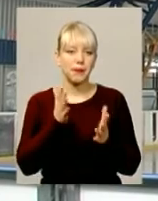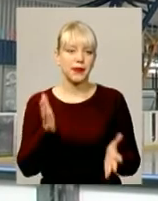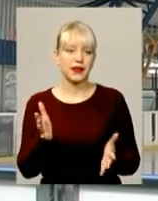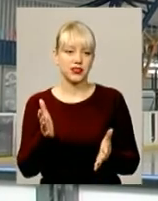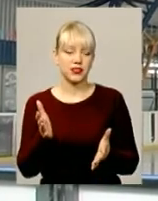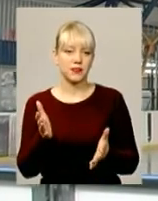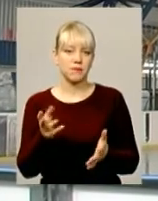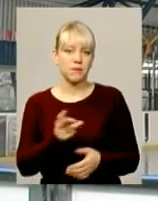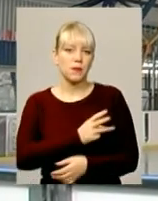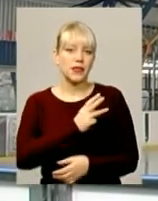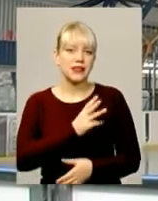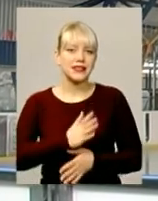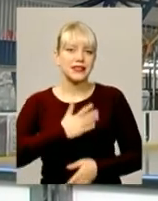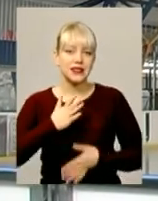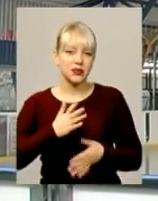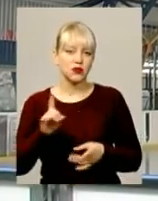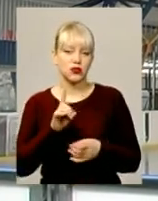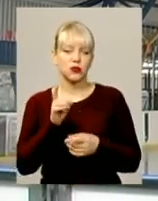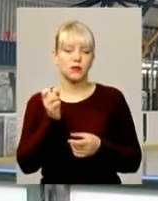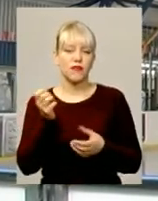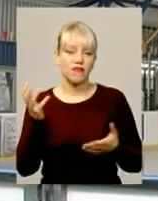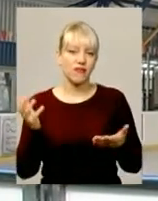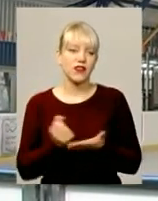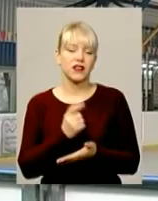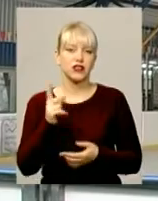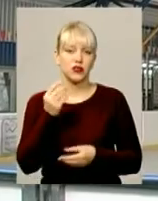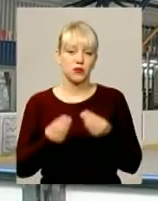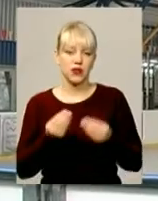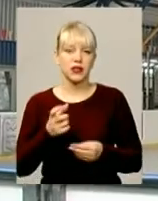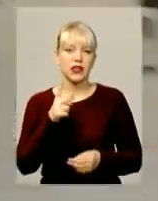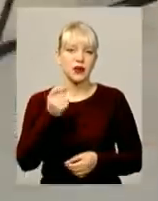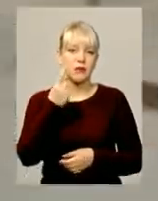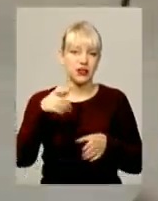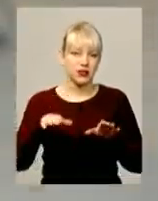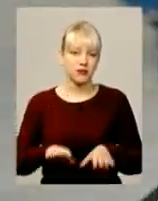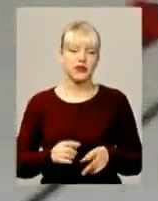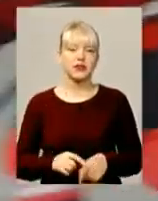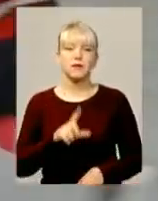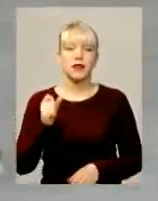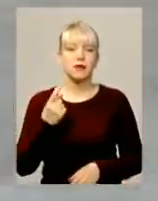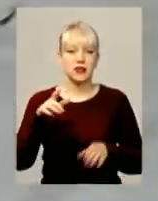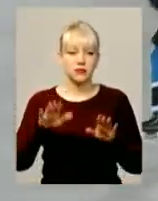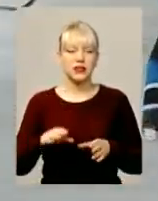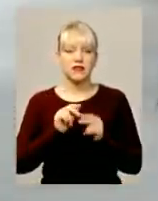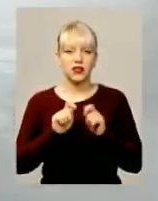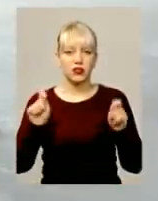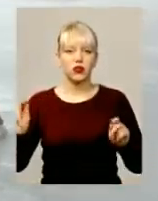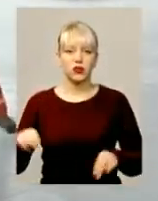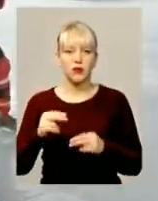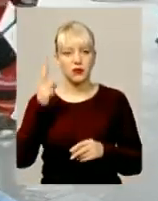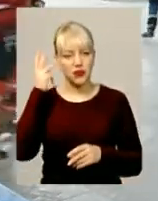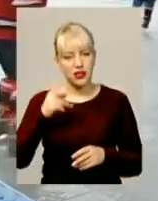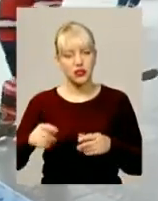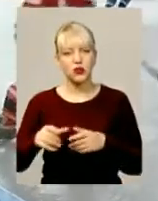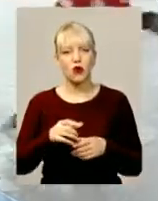якогось стимулу для того, щоб виграти, щоб грати за перше місце. За перше місце відкритого чемпіонату Хмельницького з хокею